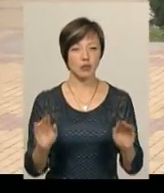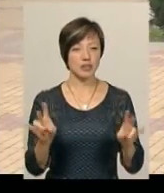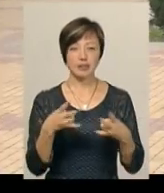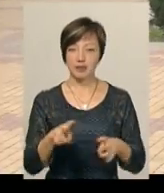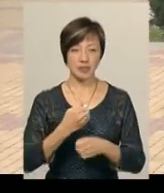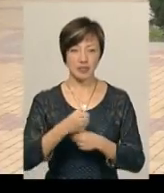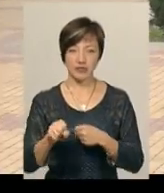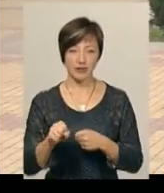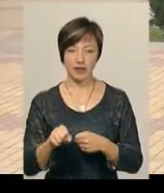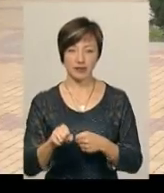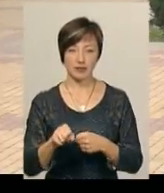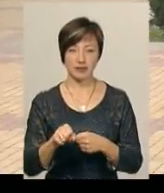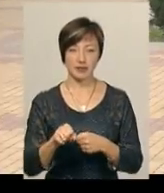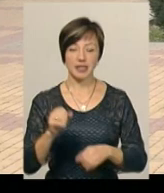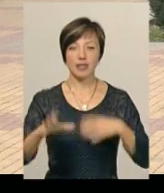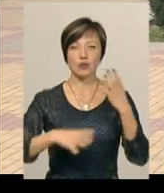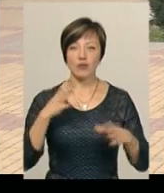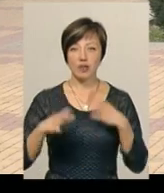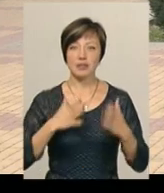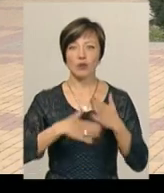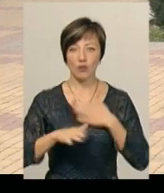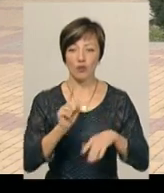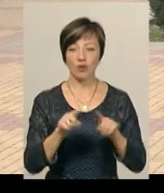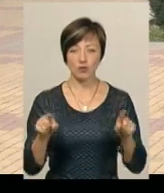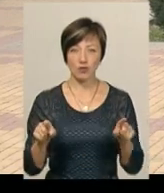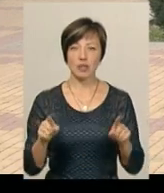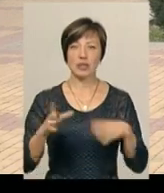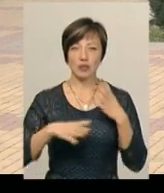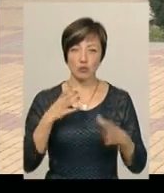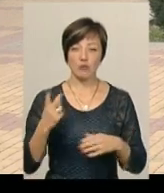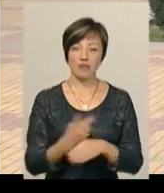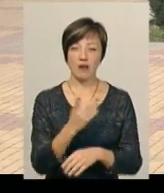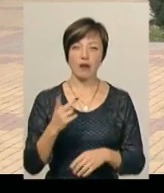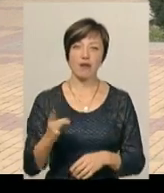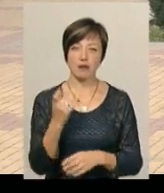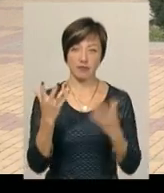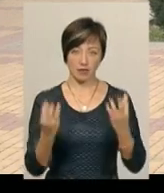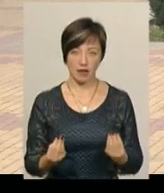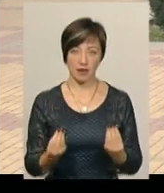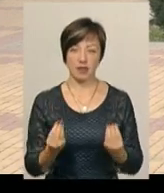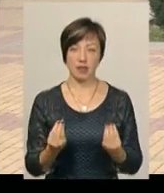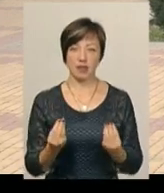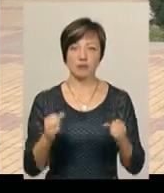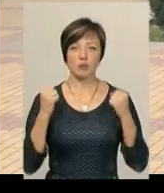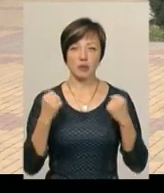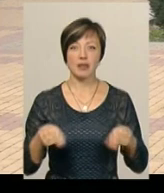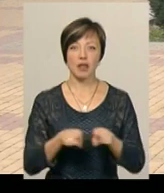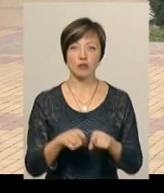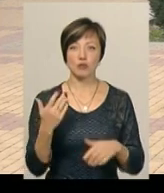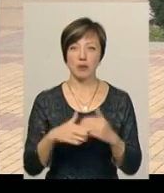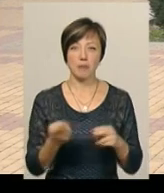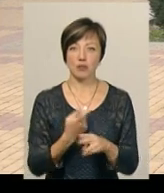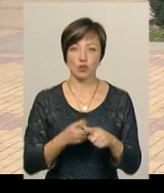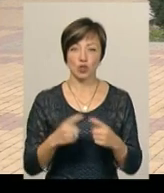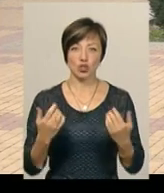треба заставляти тренуватися задоволені, тому що вони тренуються по два рази в день. Спортсмени такі, що вже без